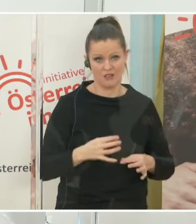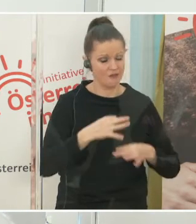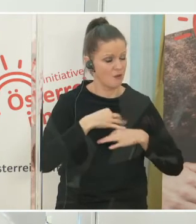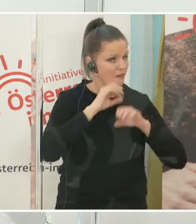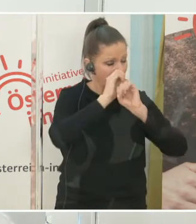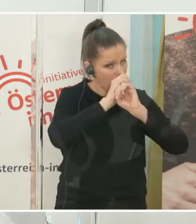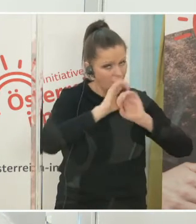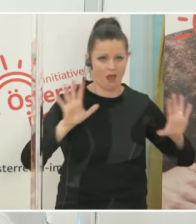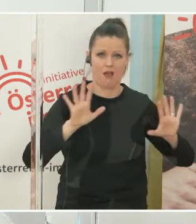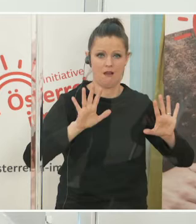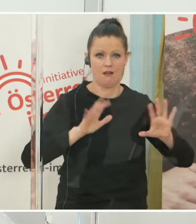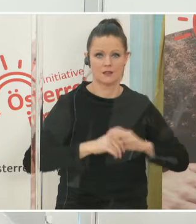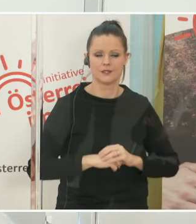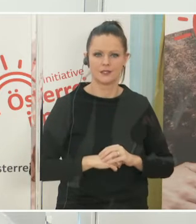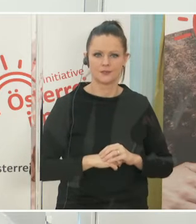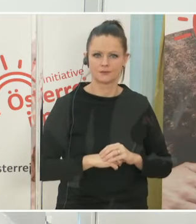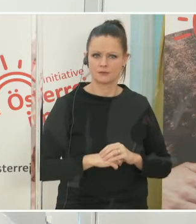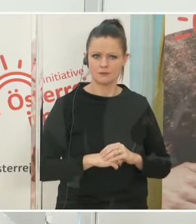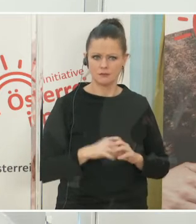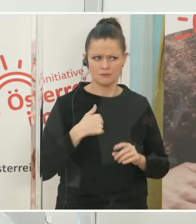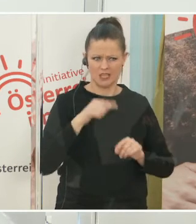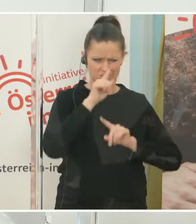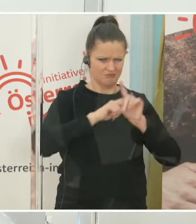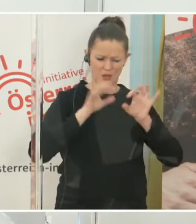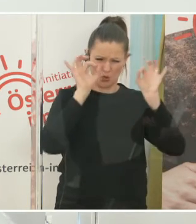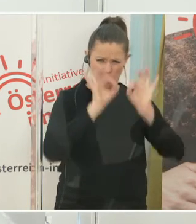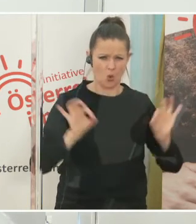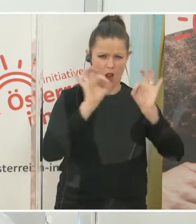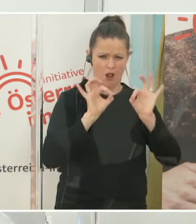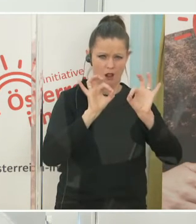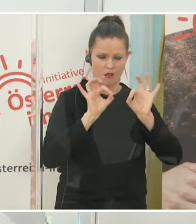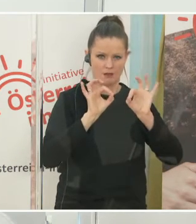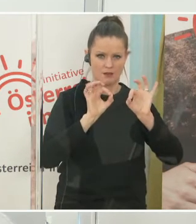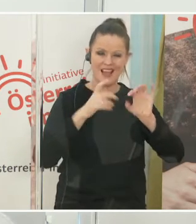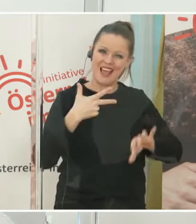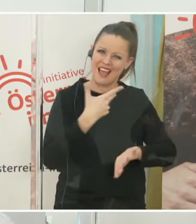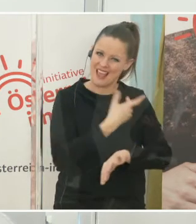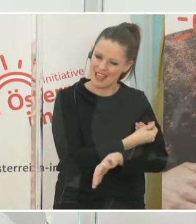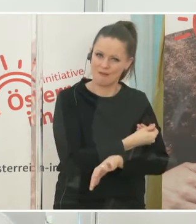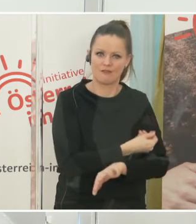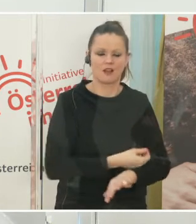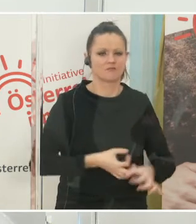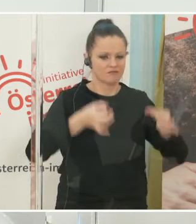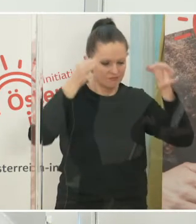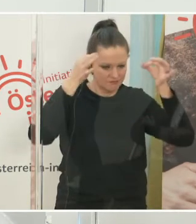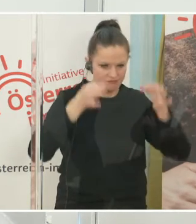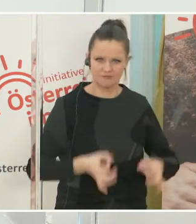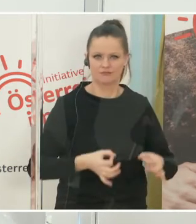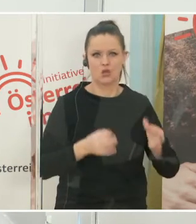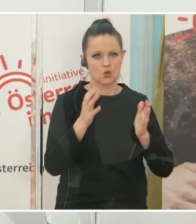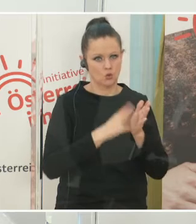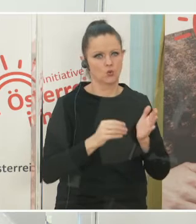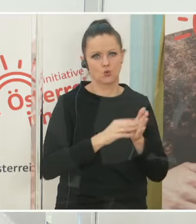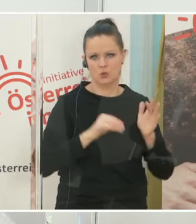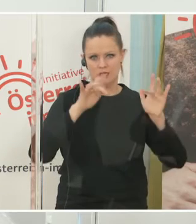völlig klar, also da gibt es überhaupt keinen Zweifel daran, dass die Impfung auf jeden Fall einen enormen Nutzen